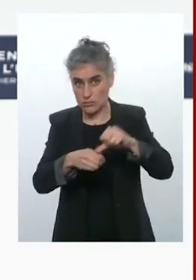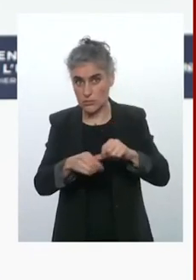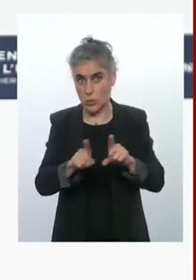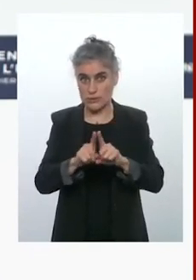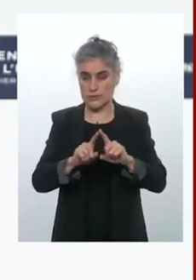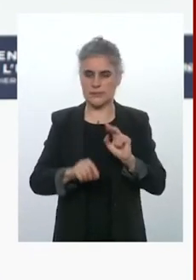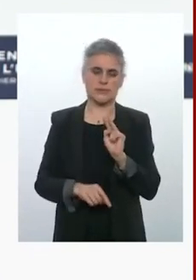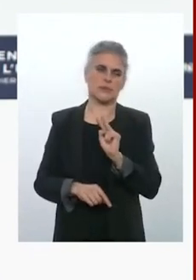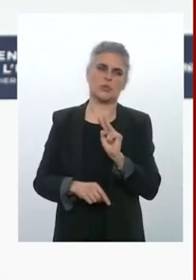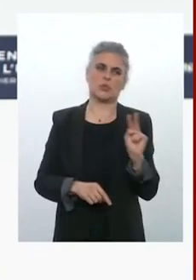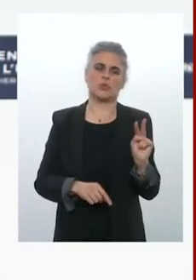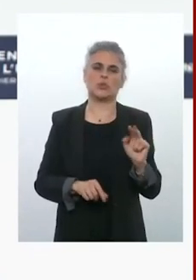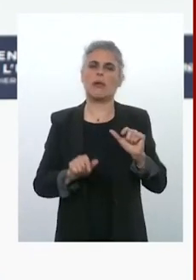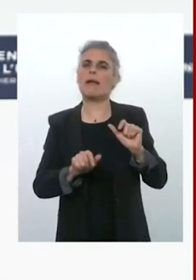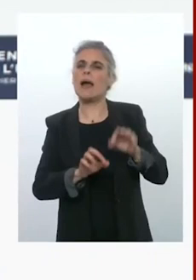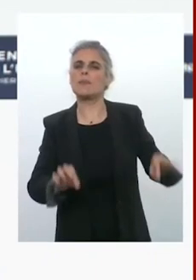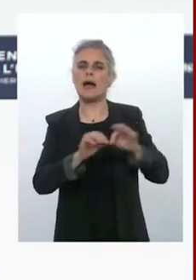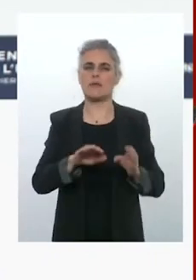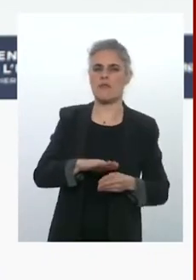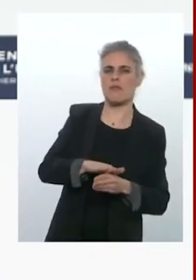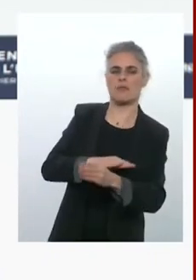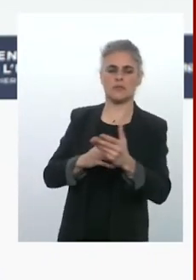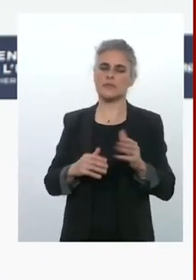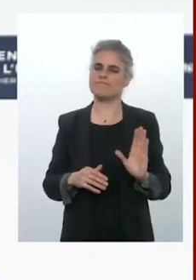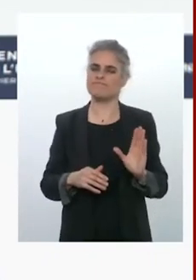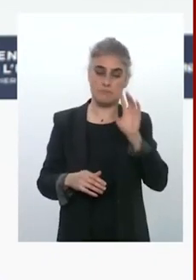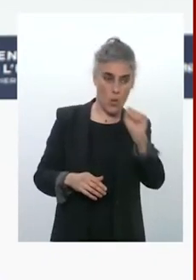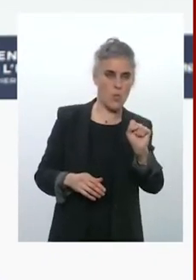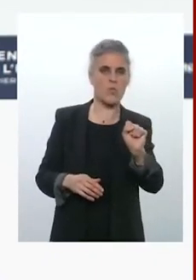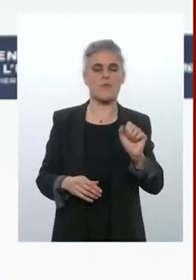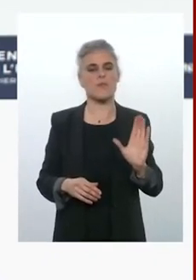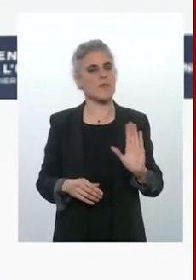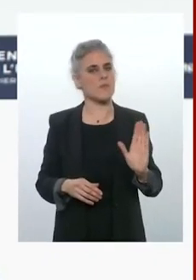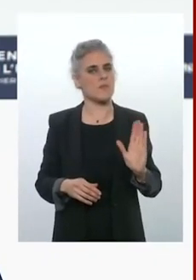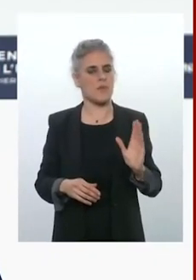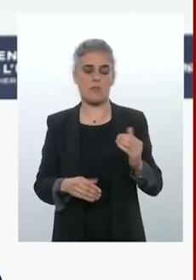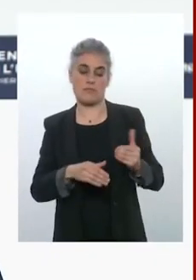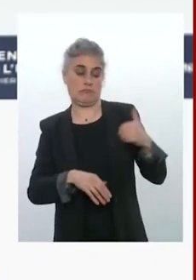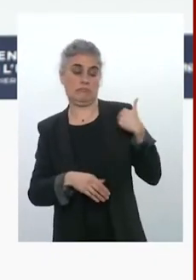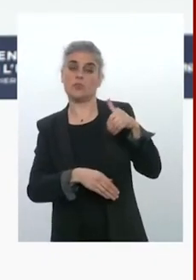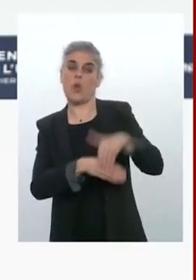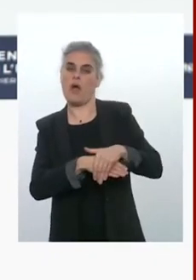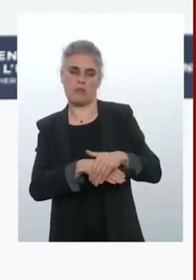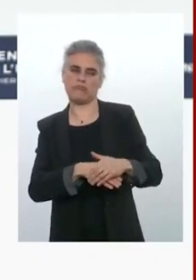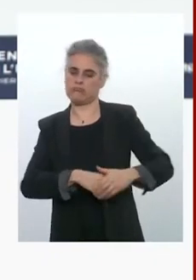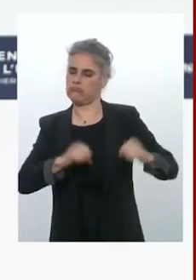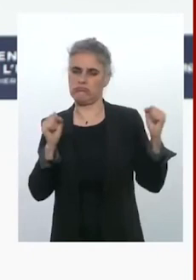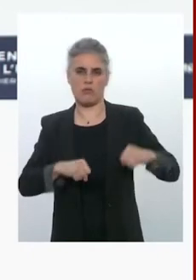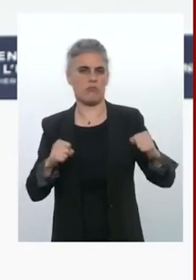assez clairement identifiés sur lesquels l'accord a été trouvé ce soir pour accroître en effet les réponses.